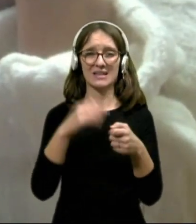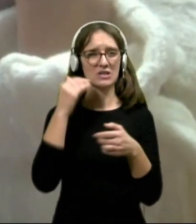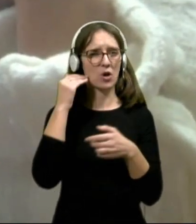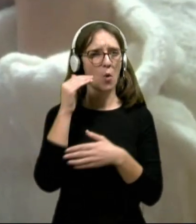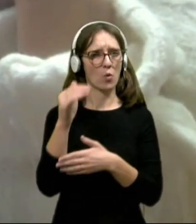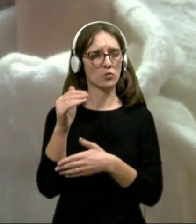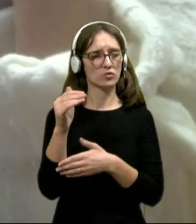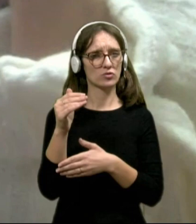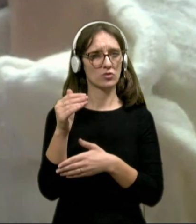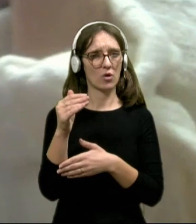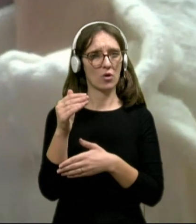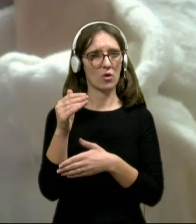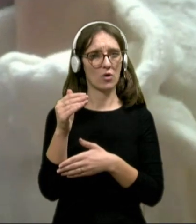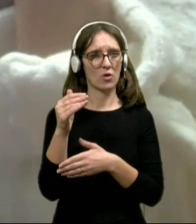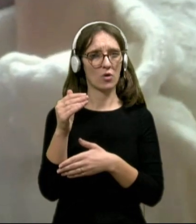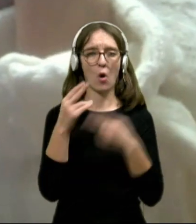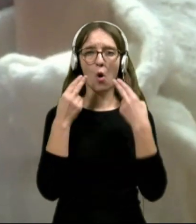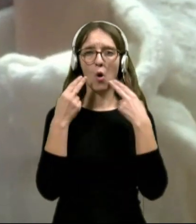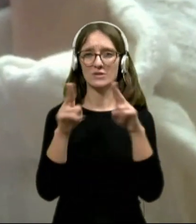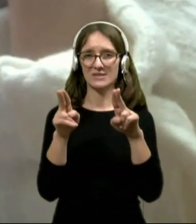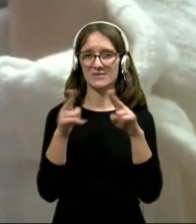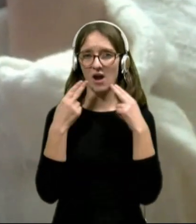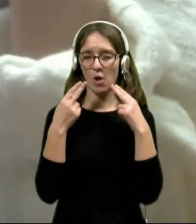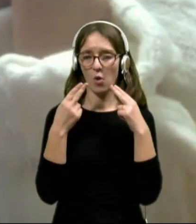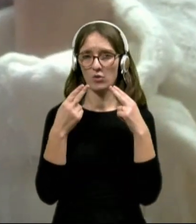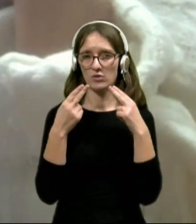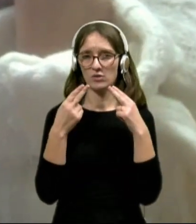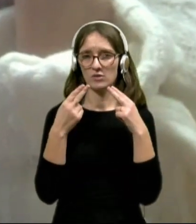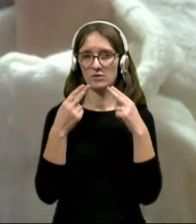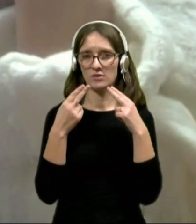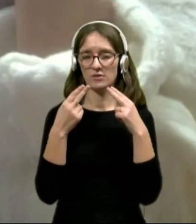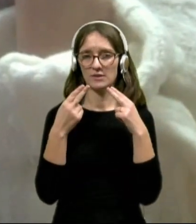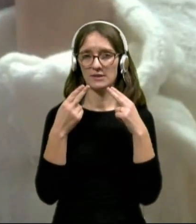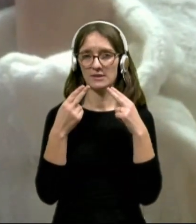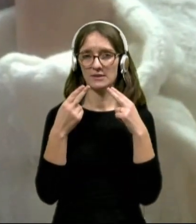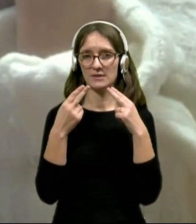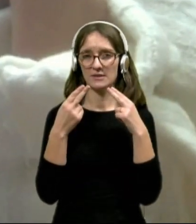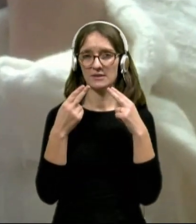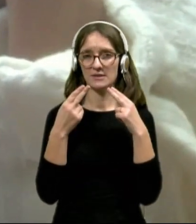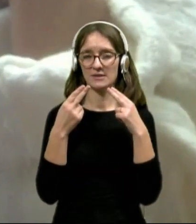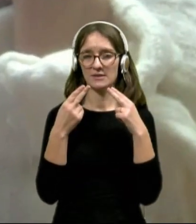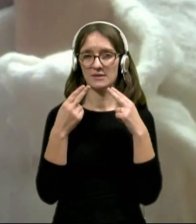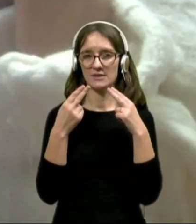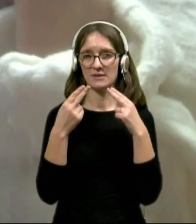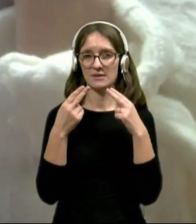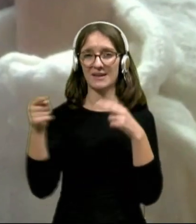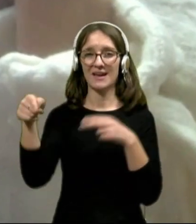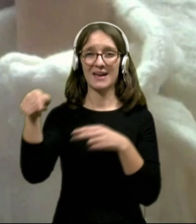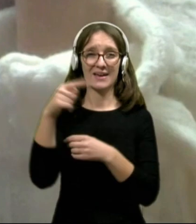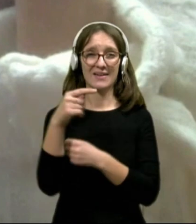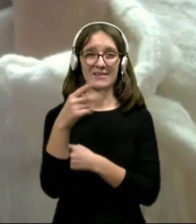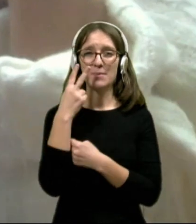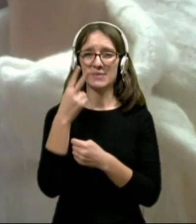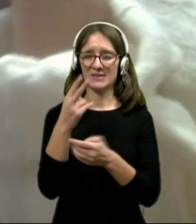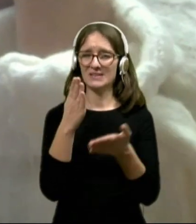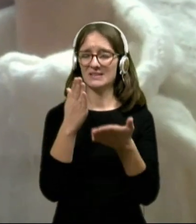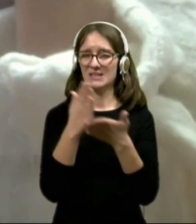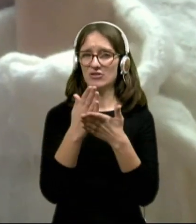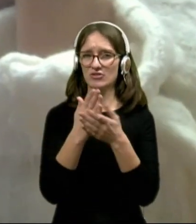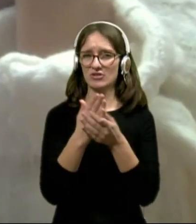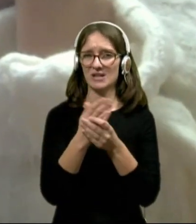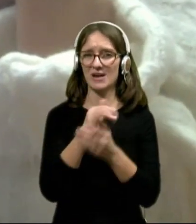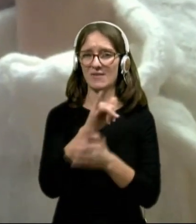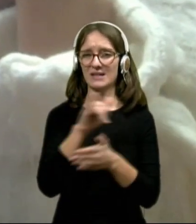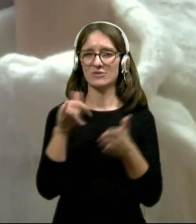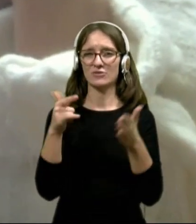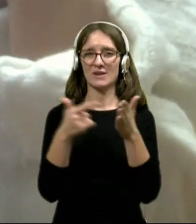odzvalo in sicer vi ste predvideli že kar v letu